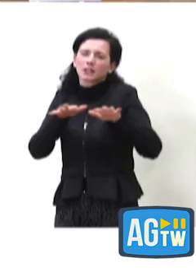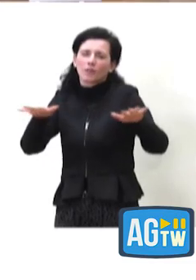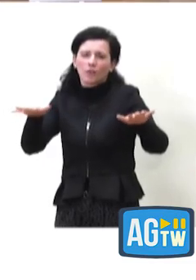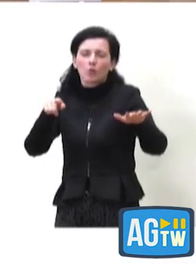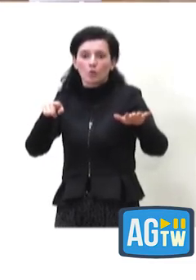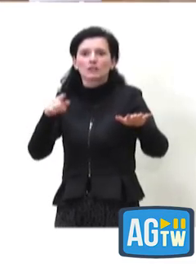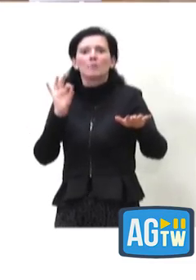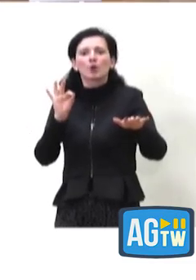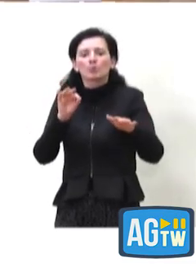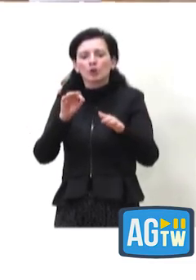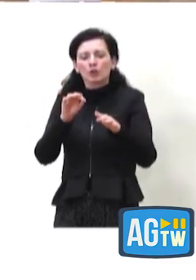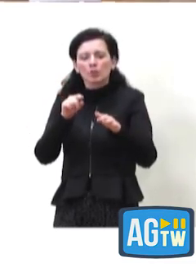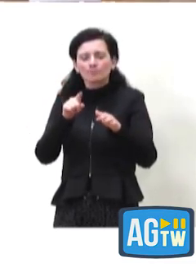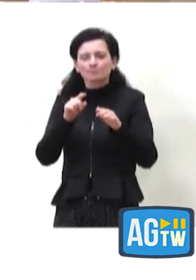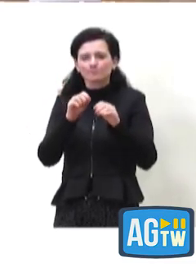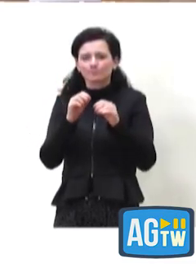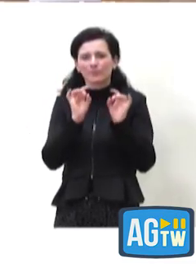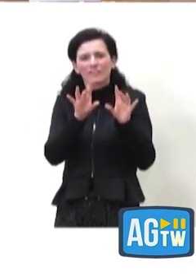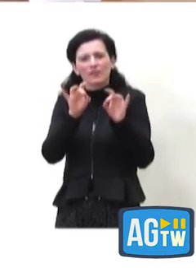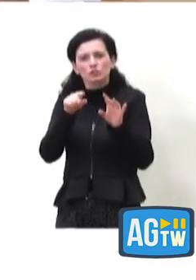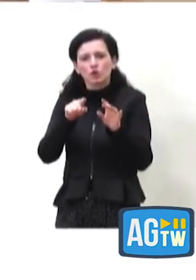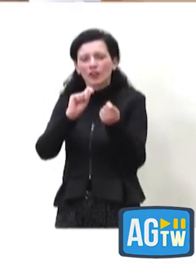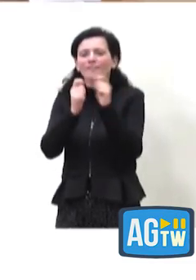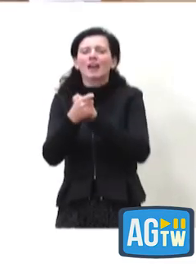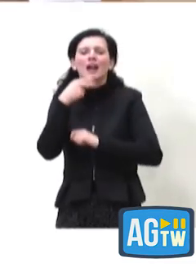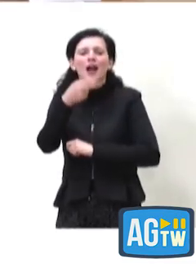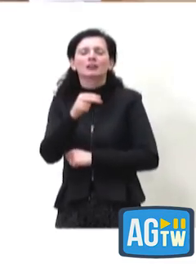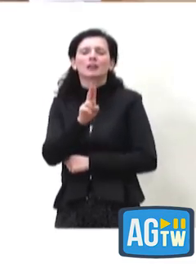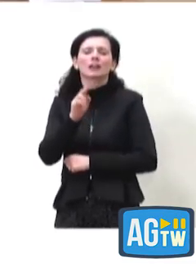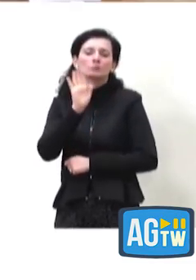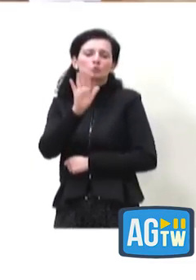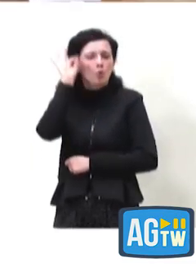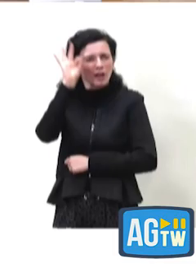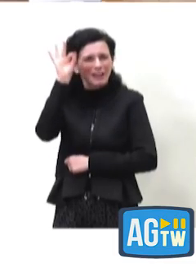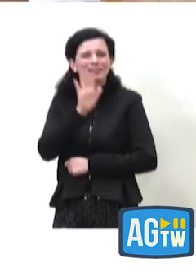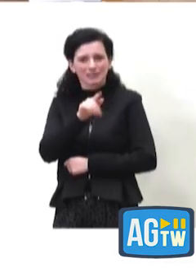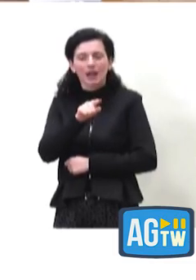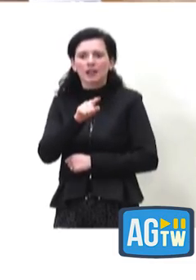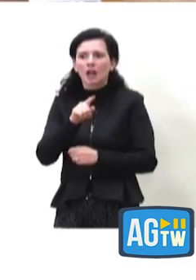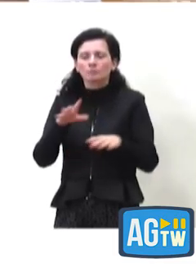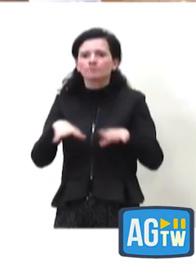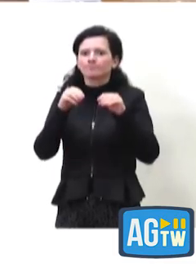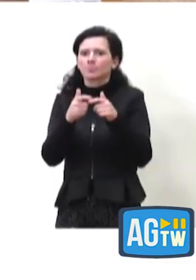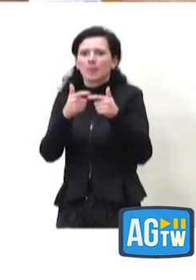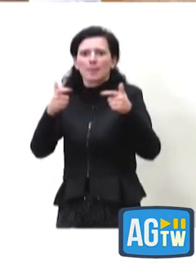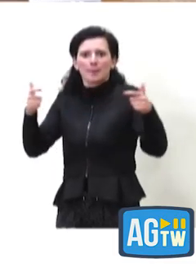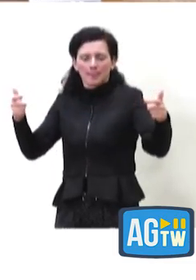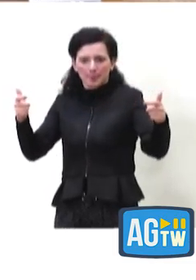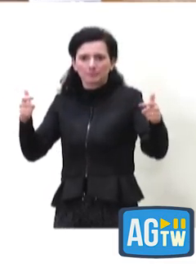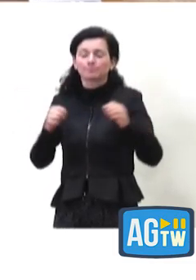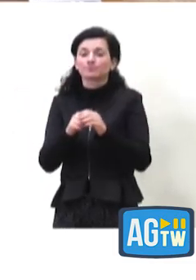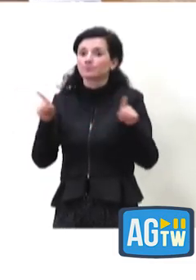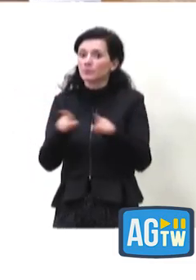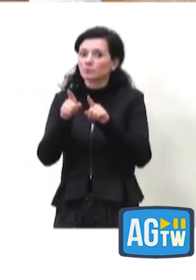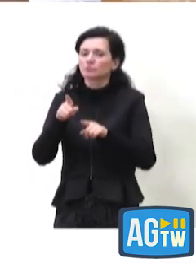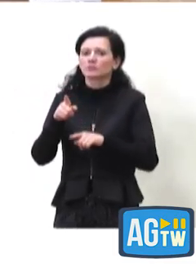variante UK, a cui si attribuisce un aumento della trasmissibilità.